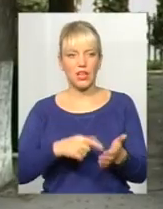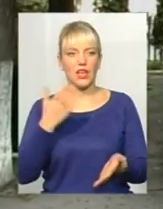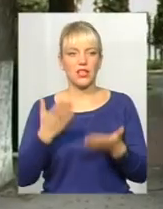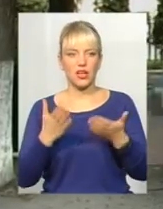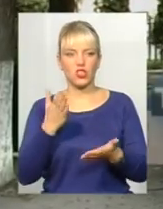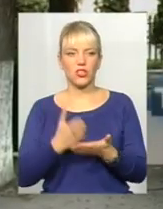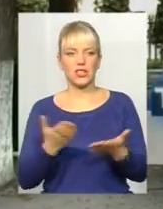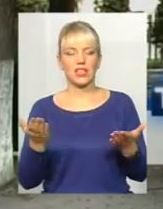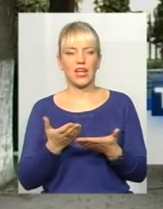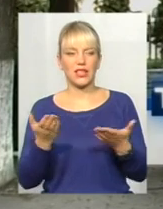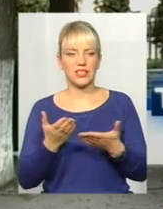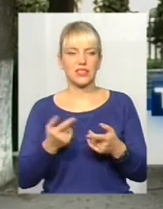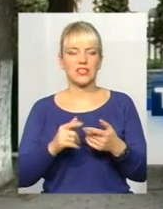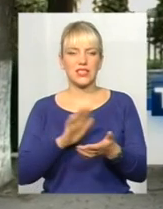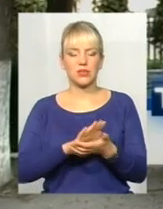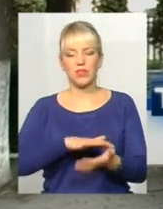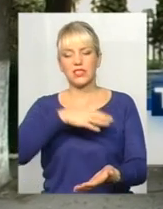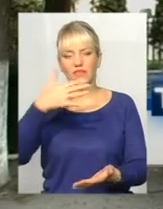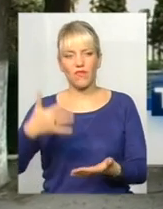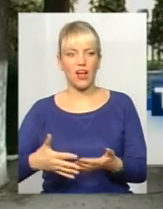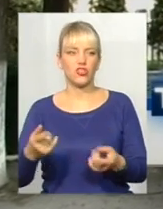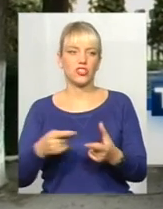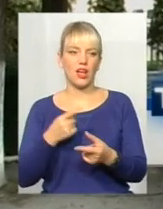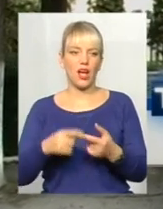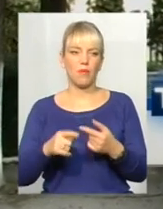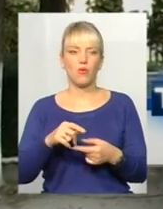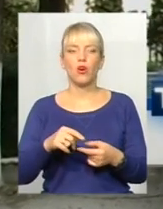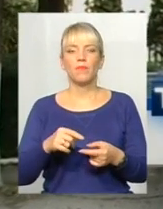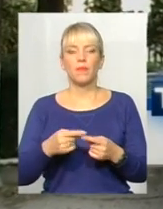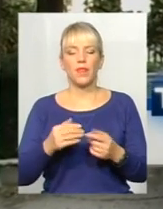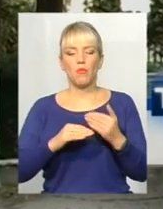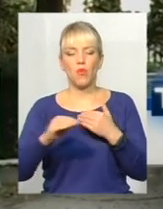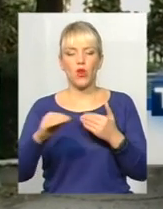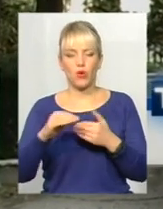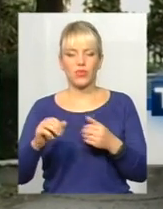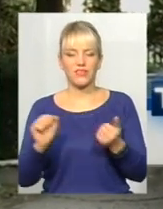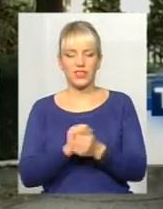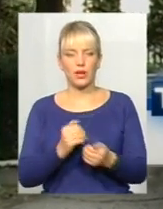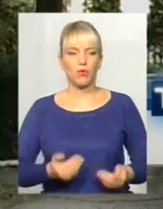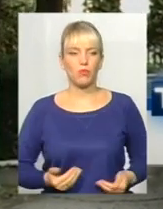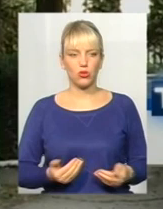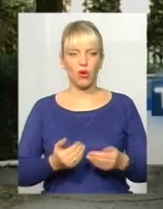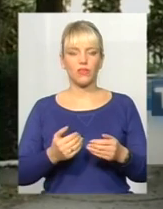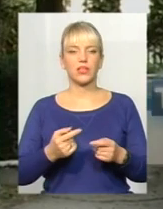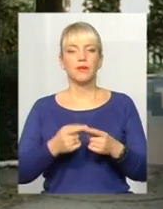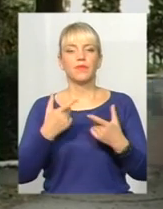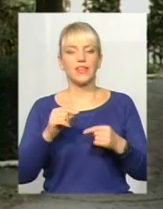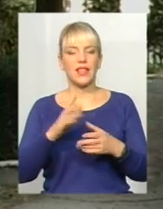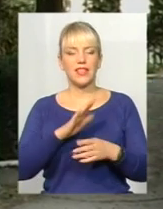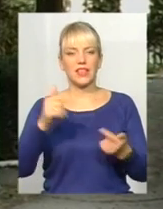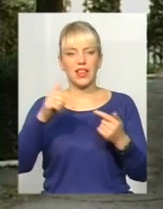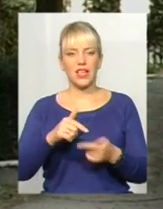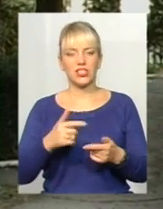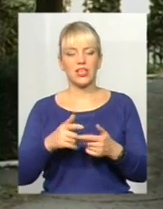є якісь сміттєзвалища або полігони твердих побутових відходів, на яких неналежним чином відбувається